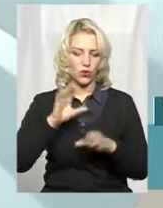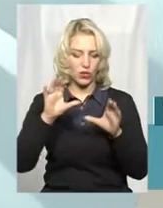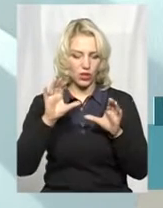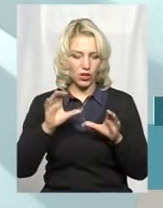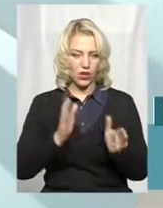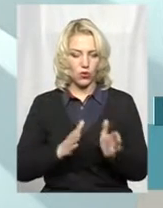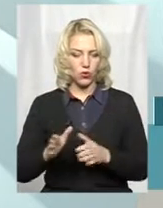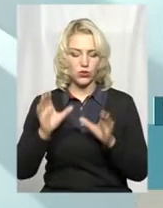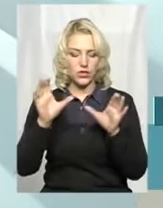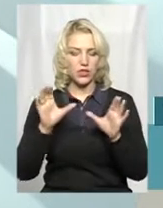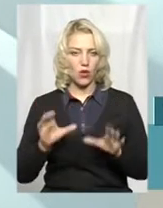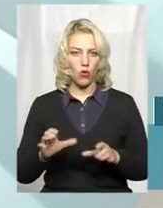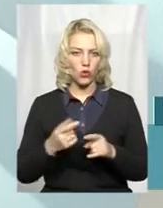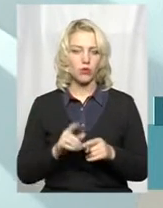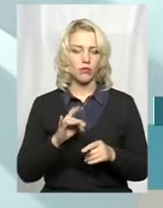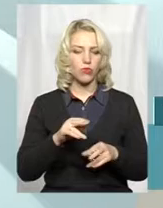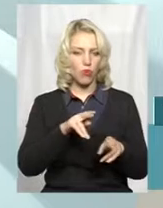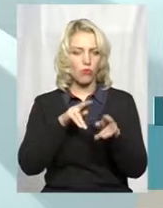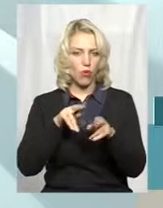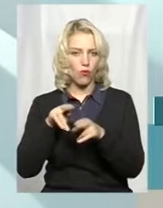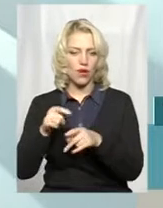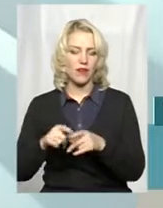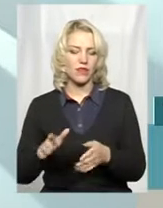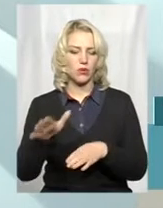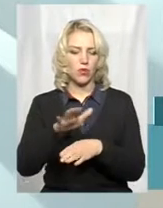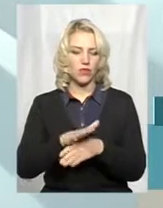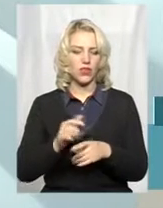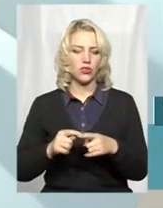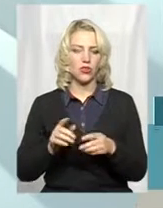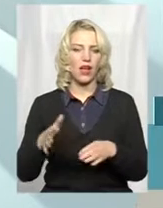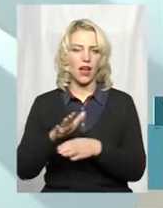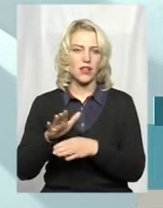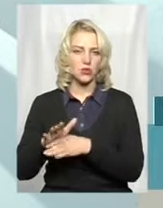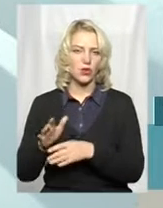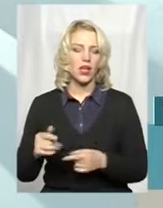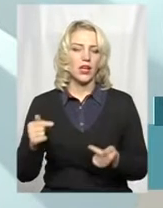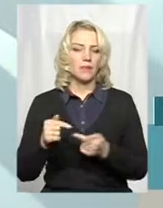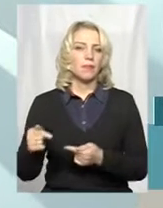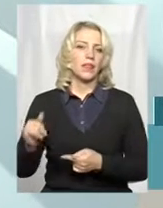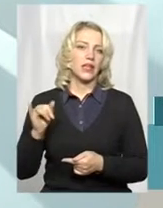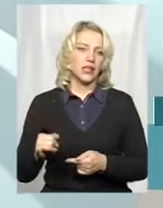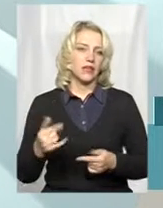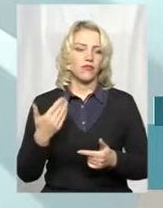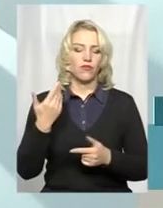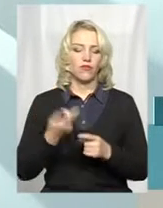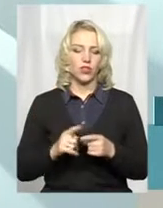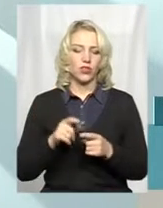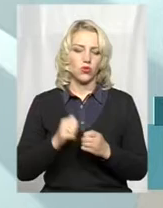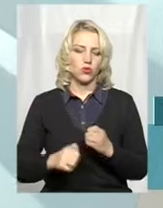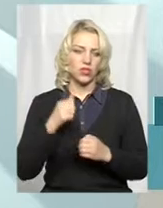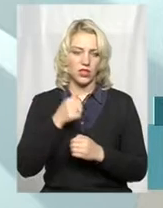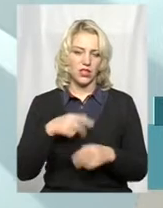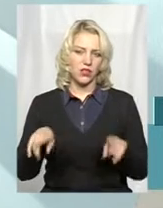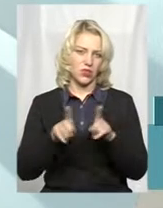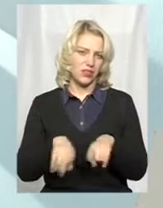мисливське господарство та полювання, відповідними наказами на відкриття сезону полювання. І вони кожен рік майже